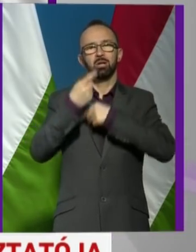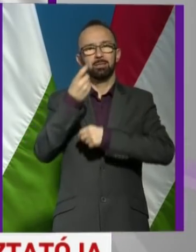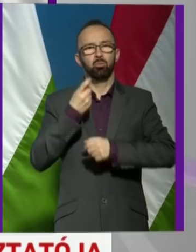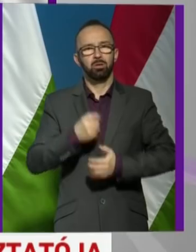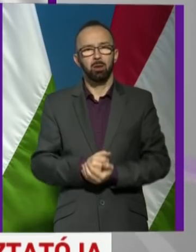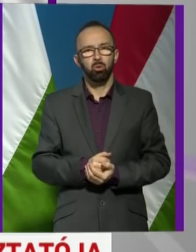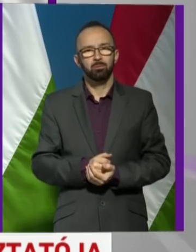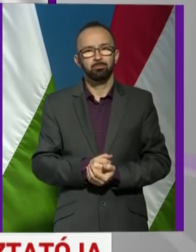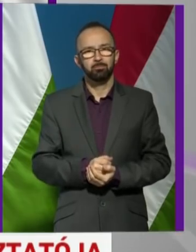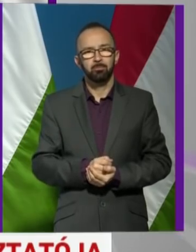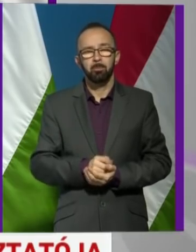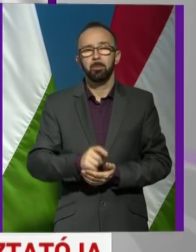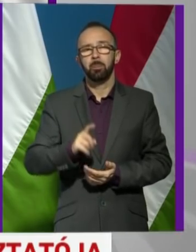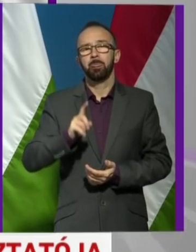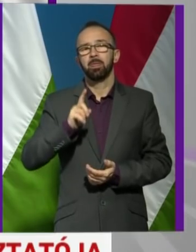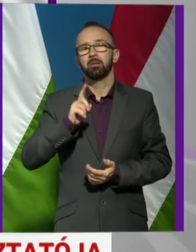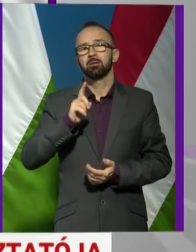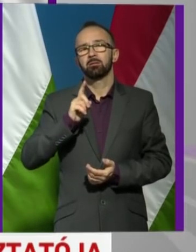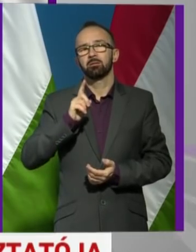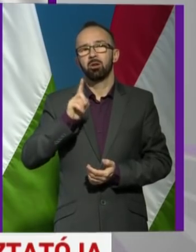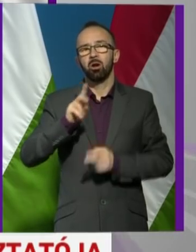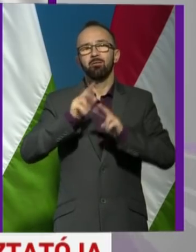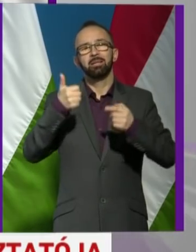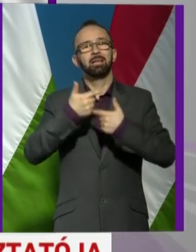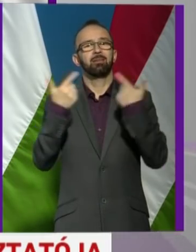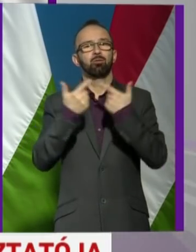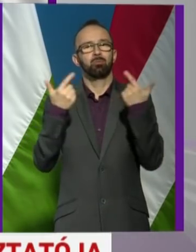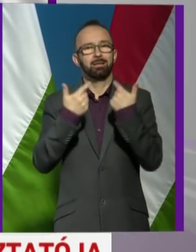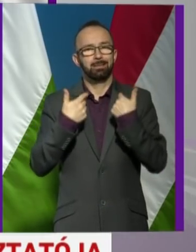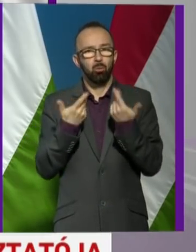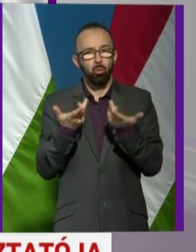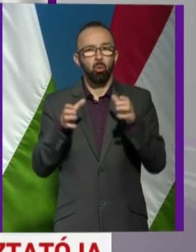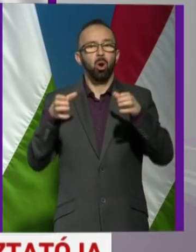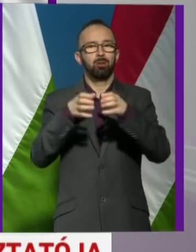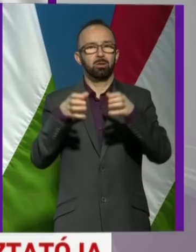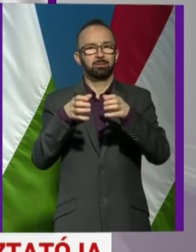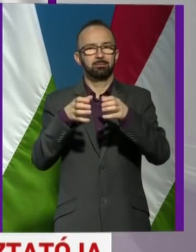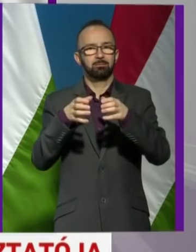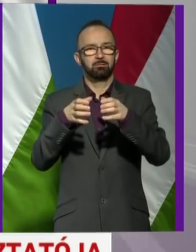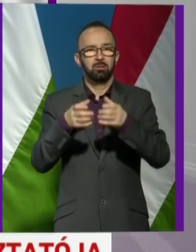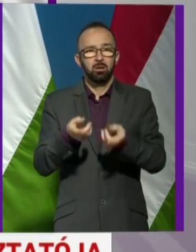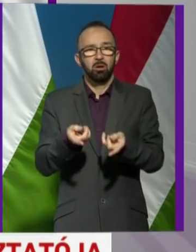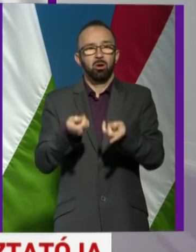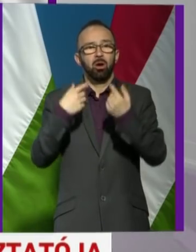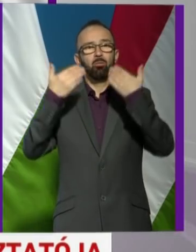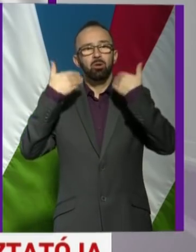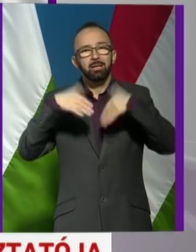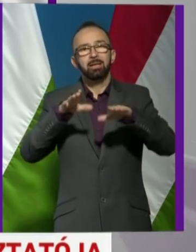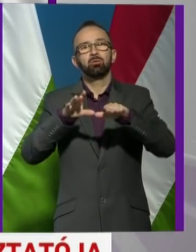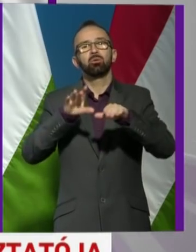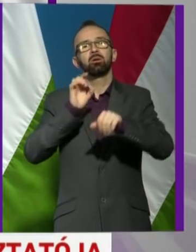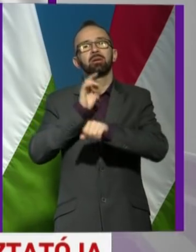Amennyiben van egy információ halmaz, akkor abból indul ki a